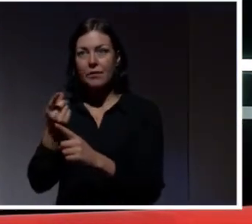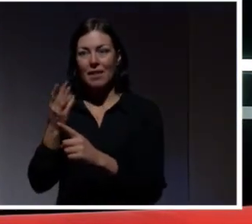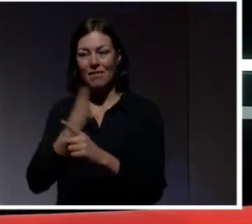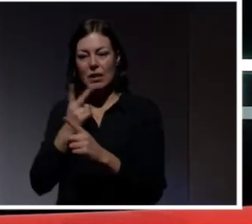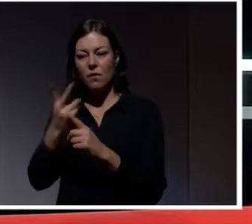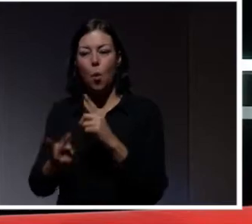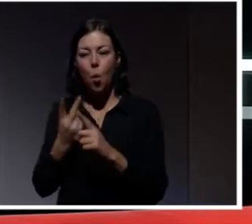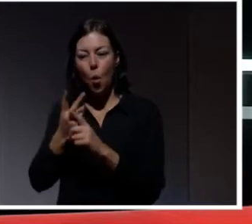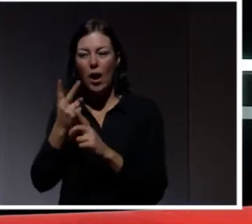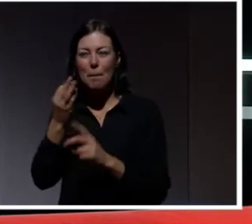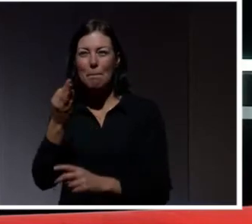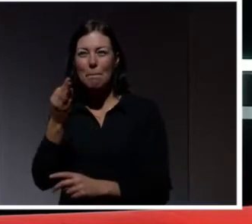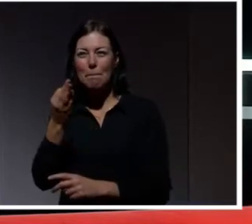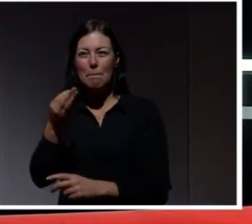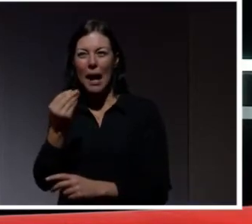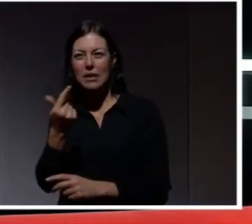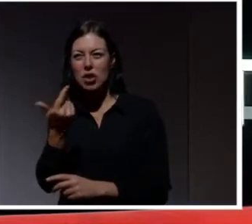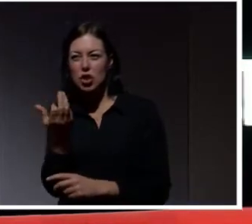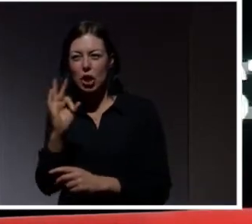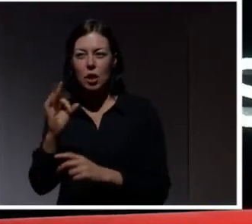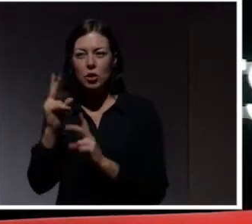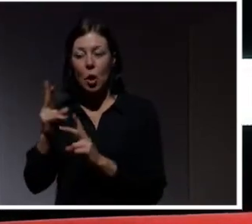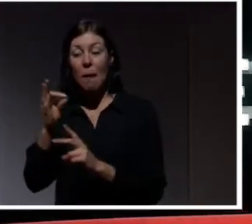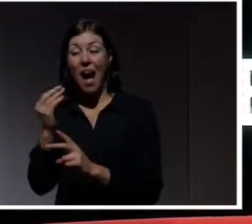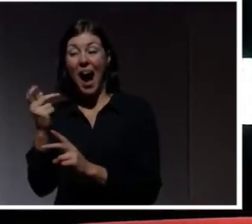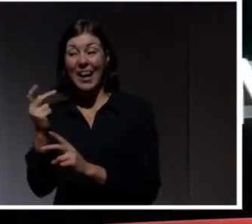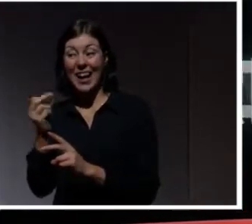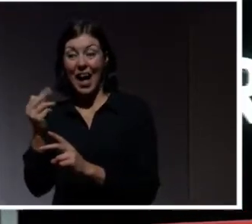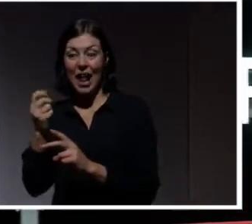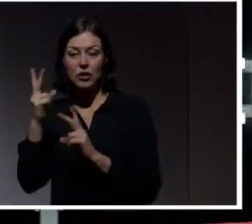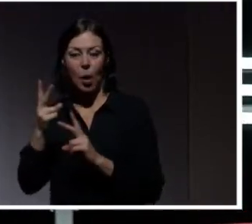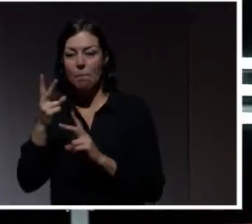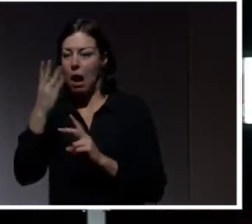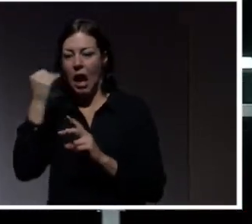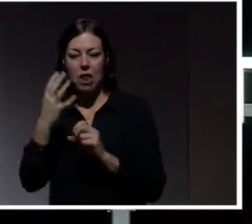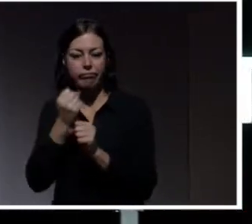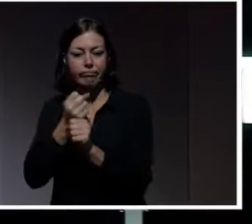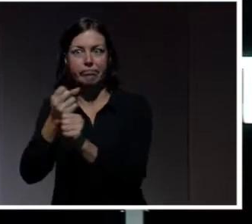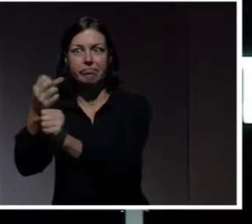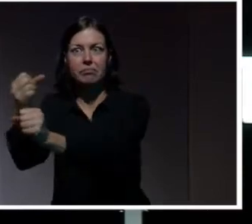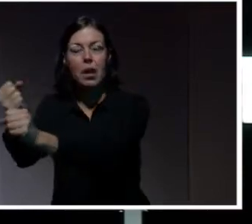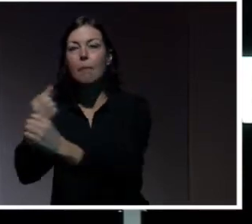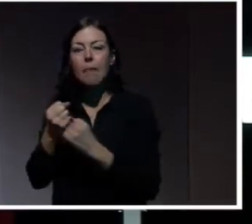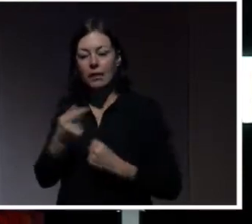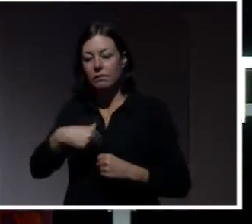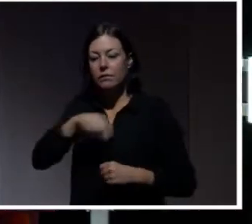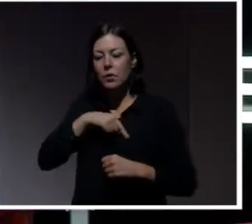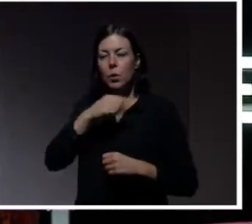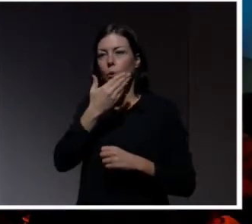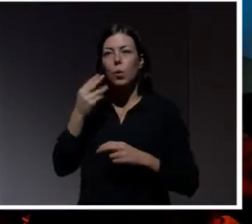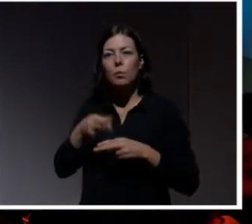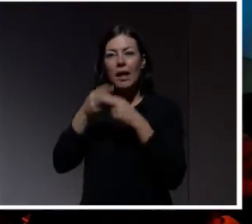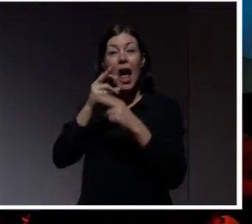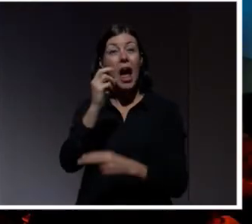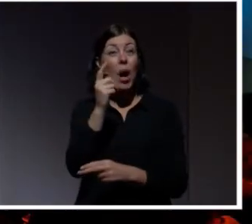den sårbarheten som man, om man hade varit lite omsorg kring, så hade lagat. Hur många här har uppdaterat sin routerprogram var den de senaste tre